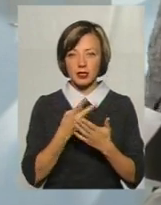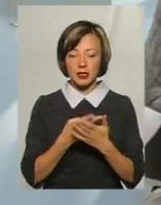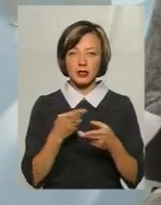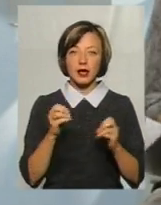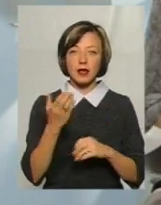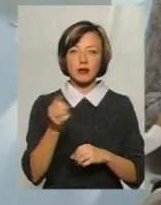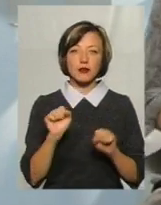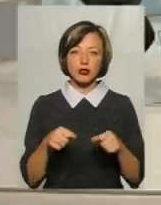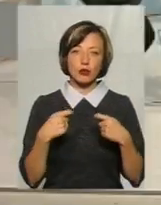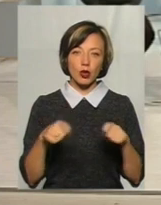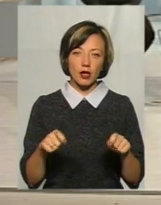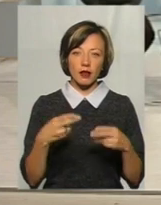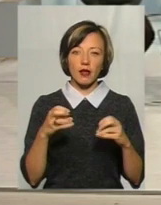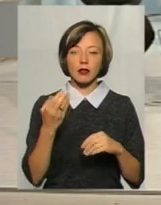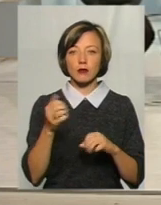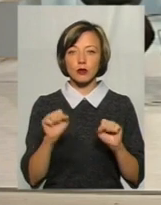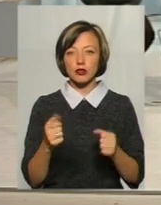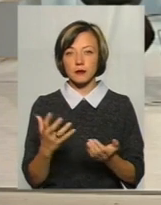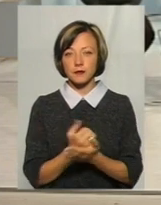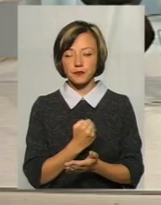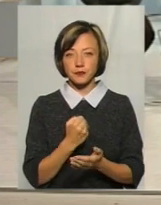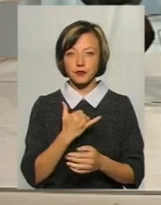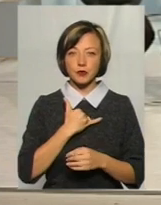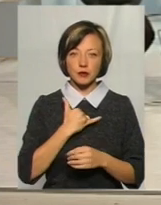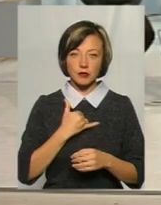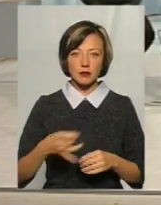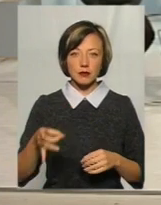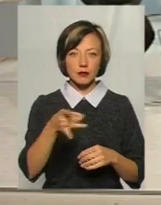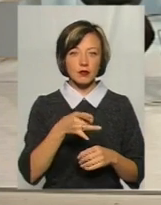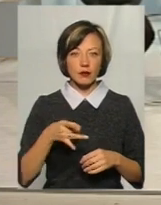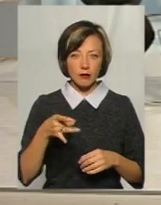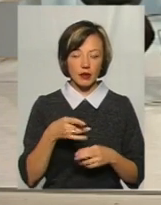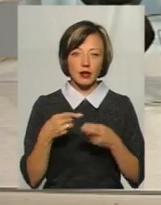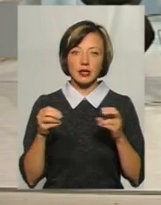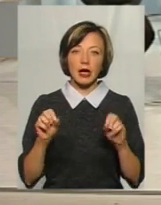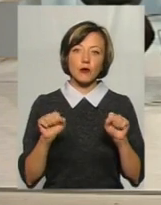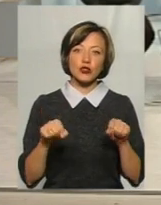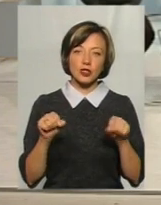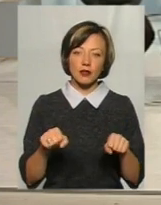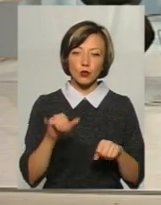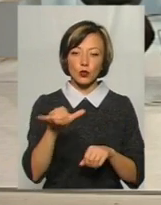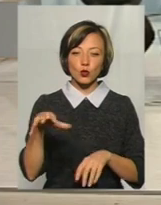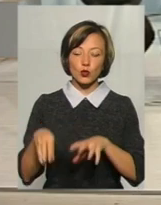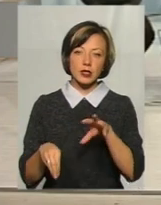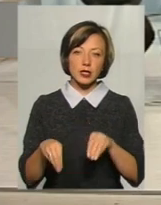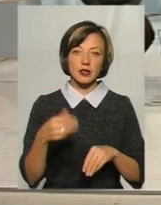де ти можеш продати, де ти можеш виграти в нашому регіоні, де, можливо, у сусідів ти зміг би